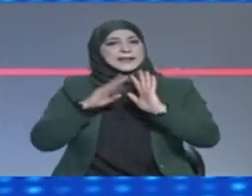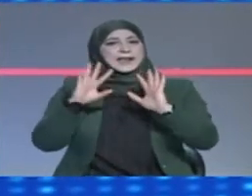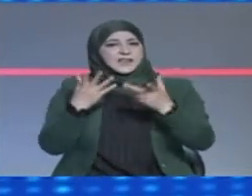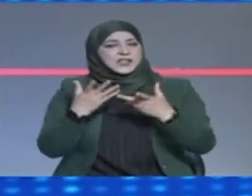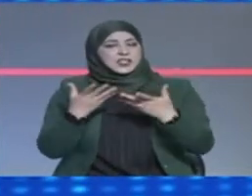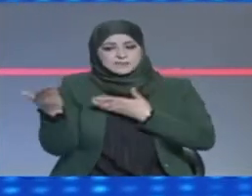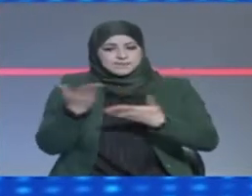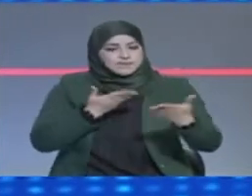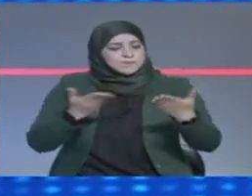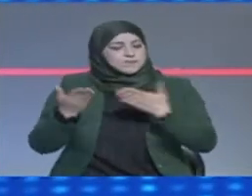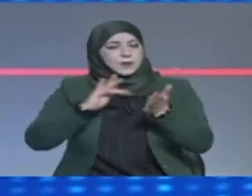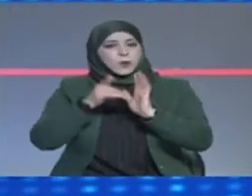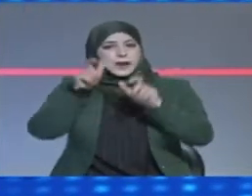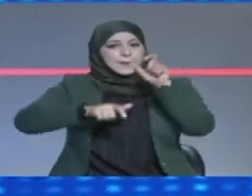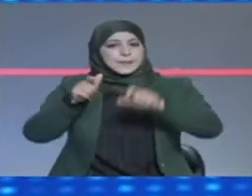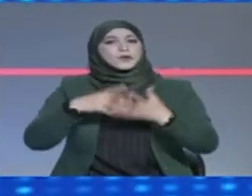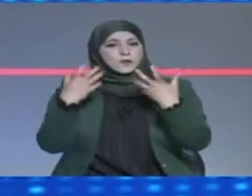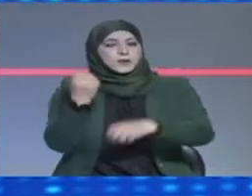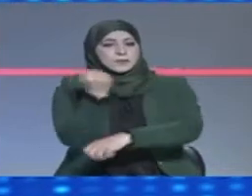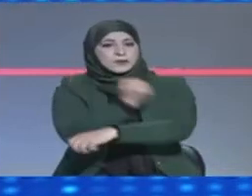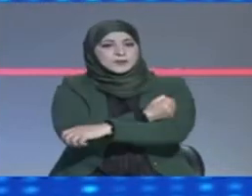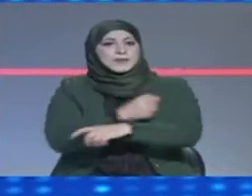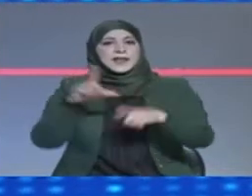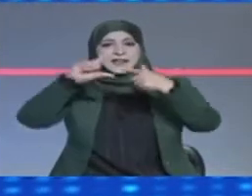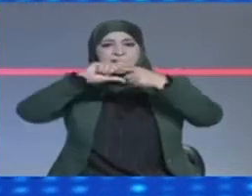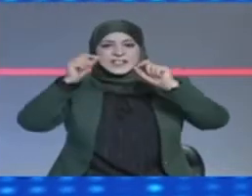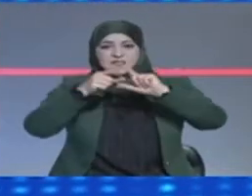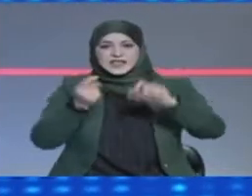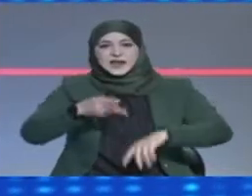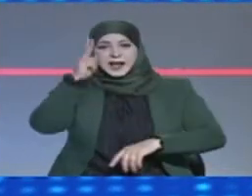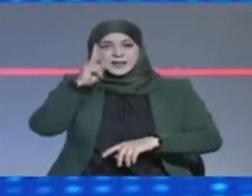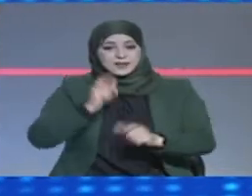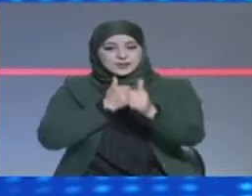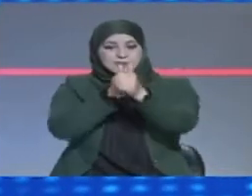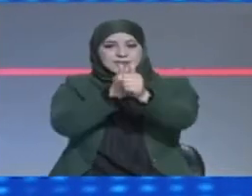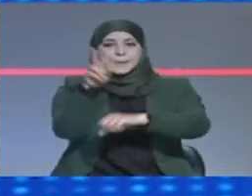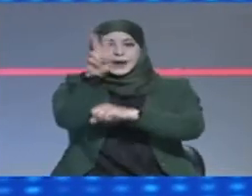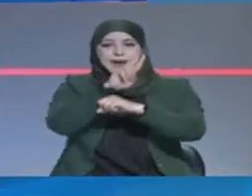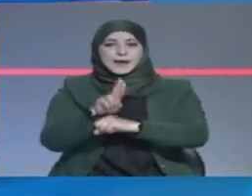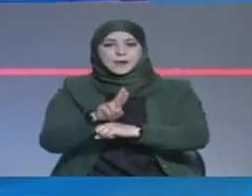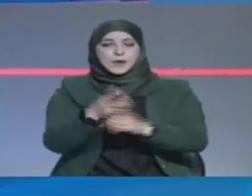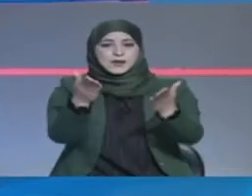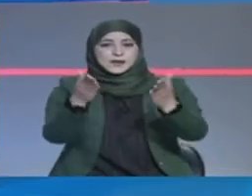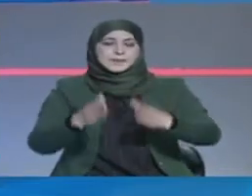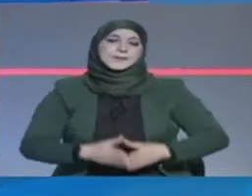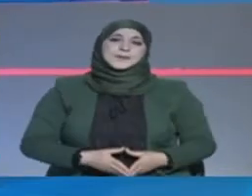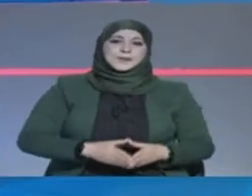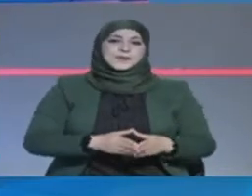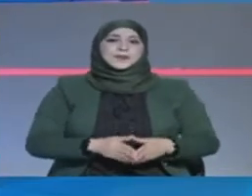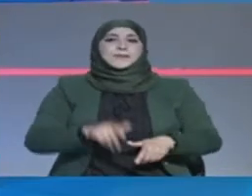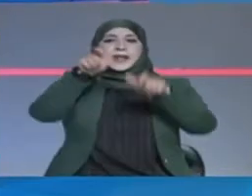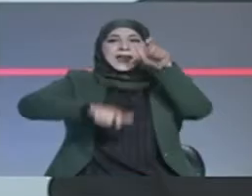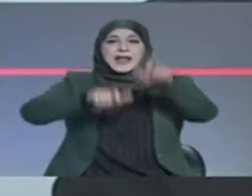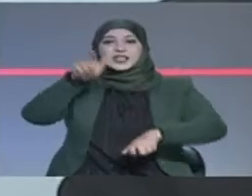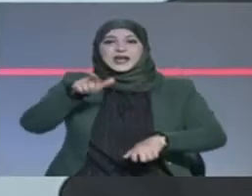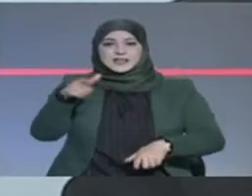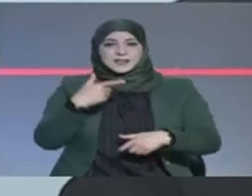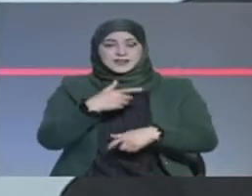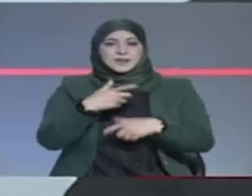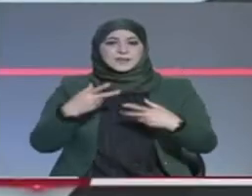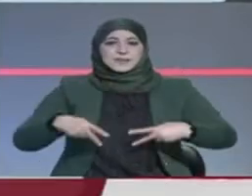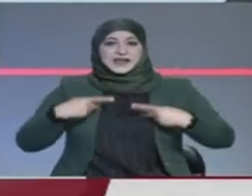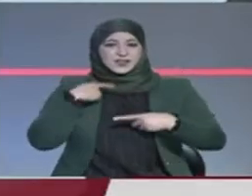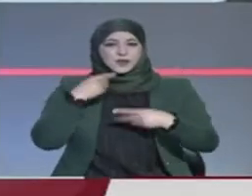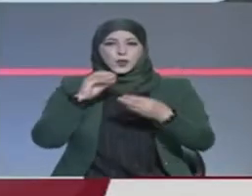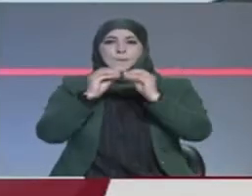مع الحالات الممكنة كلها تفاصيل أوفا نتابعها مشاهدين في التقرير التالي الأشخاص الذين يعانون من